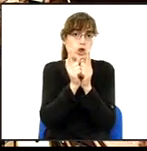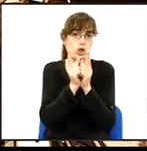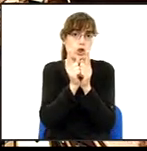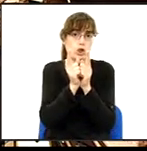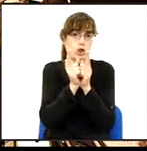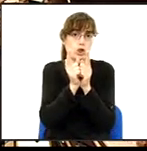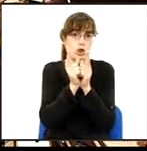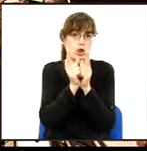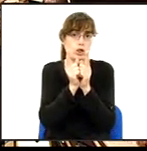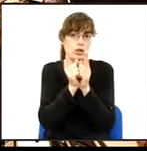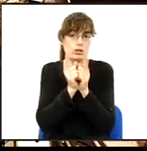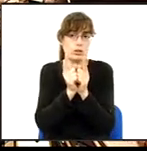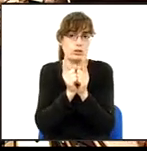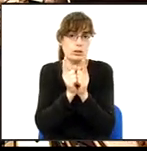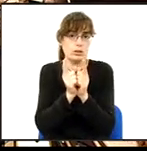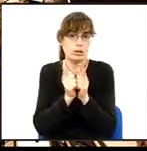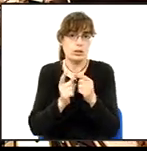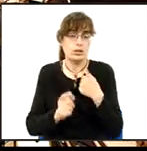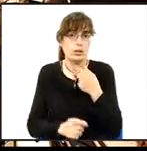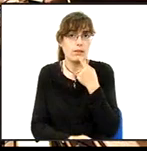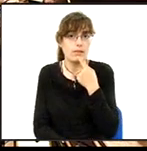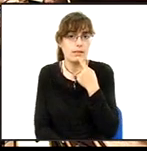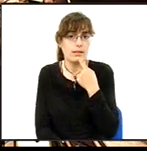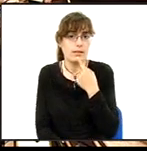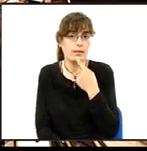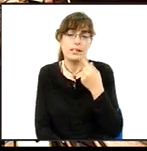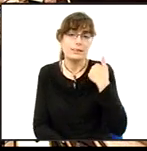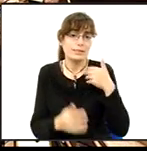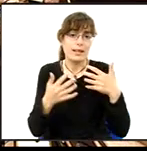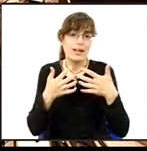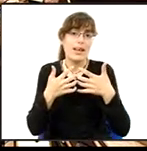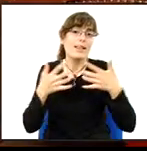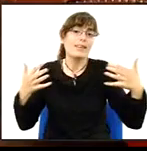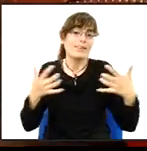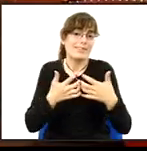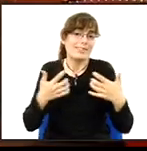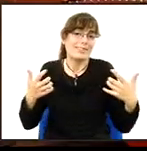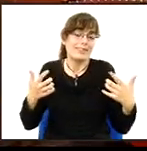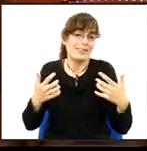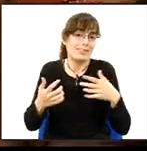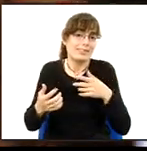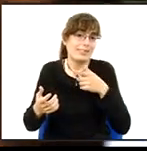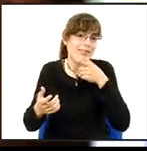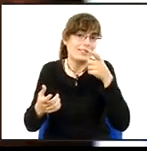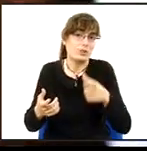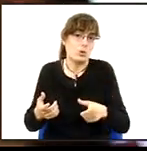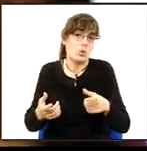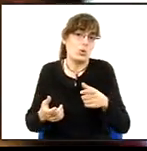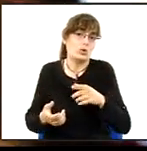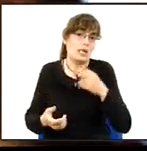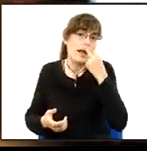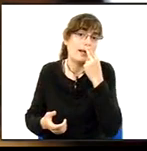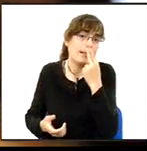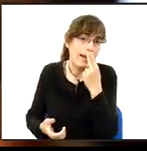a la bancada que representa l'estil més pur necisme que tenim aquí a aquest